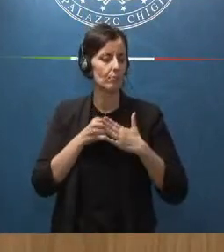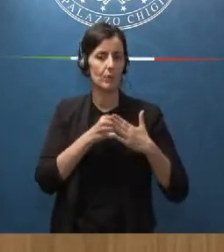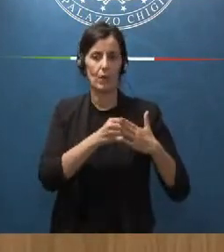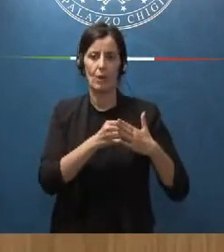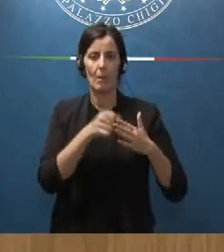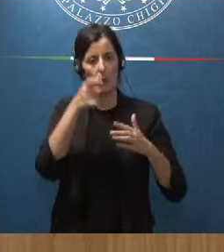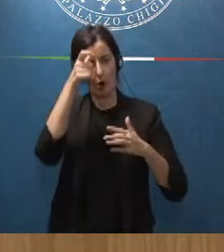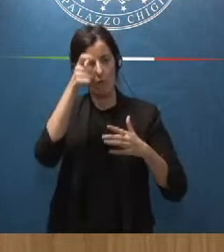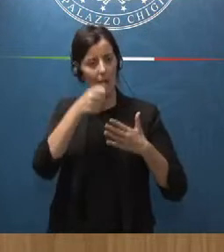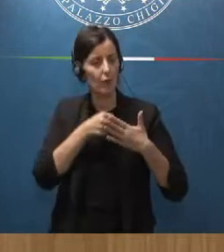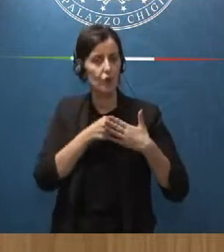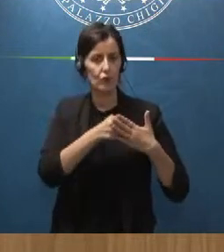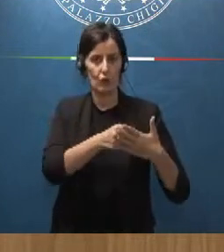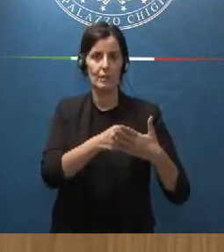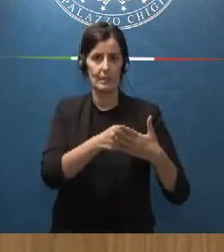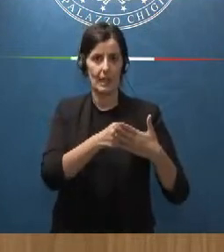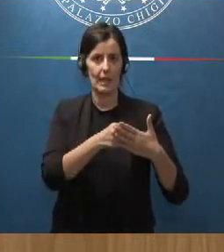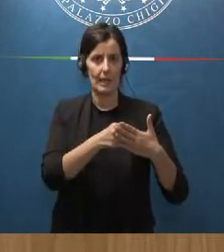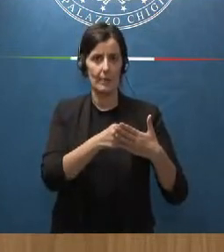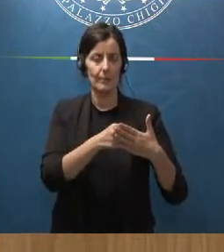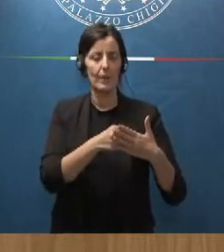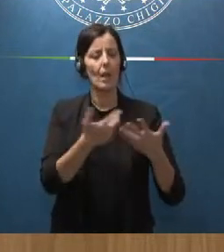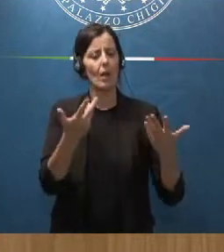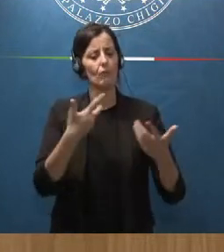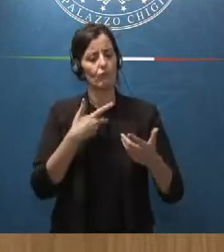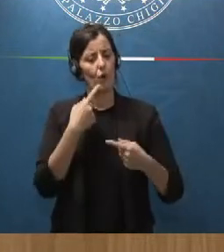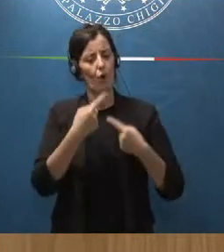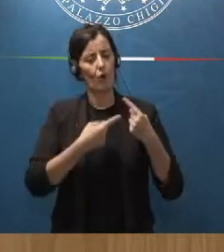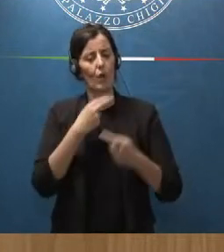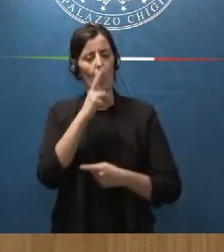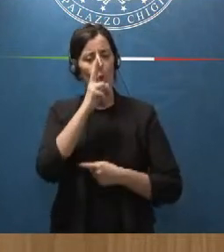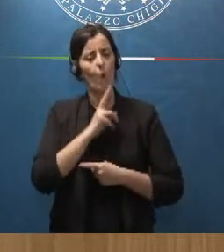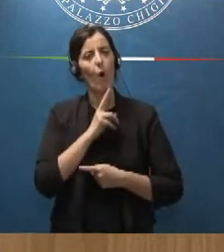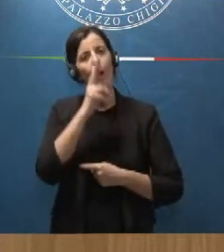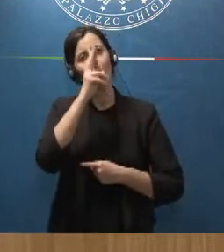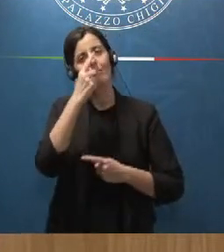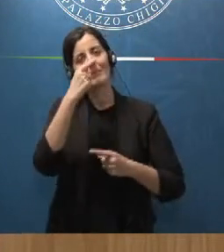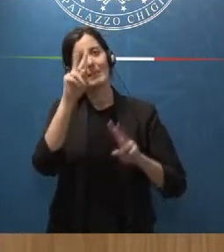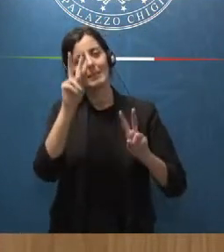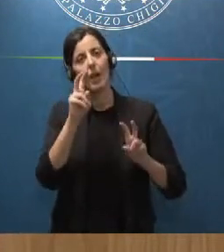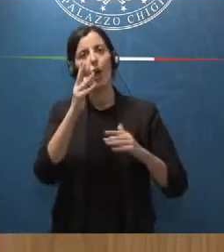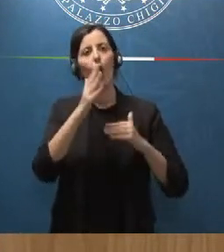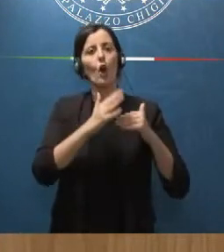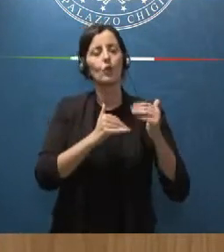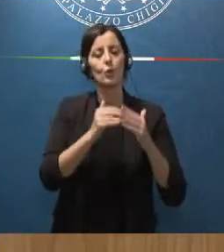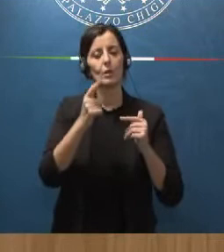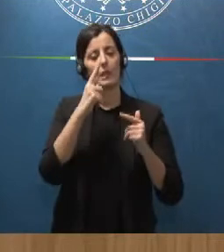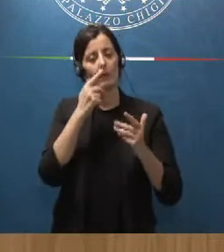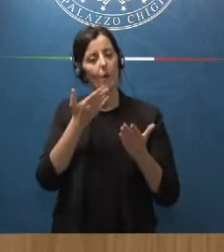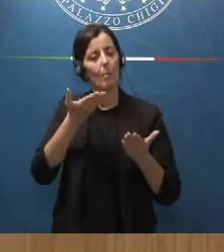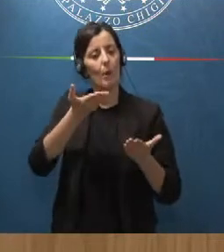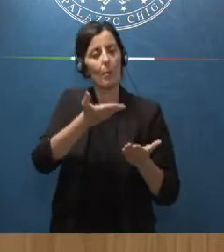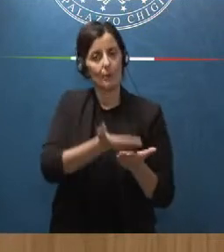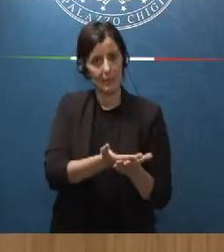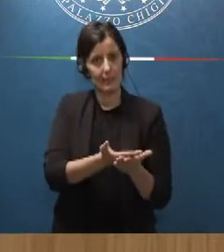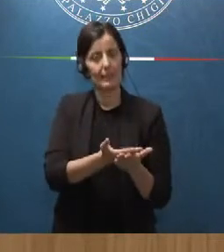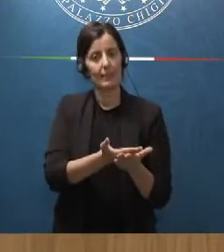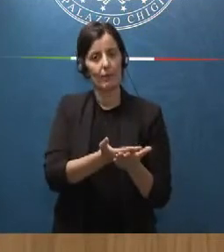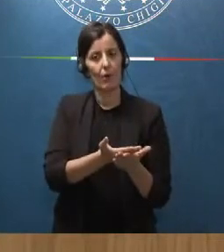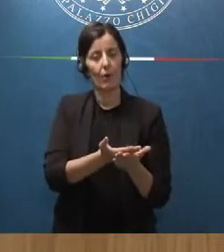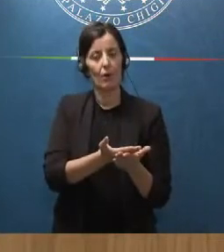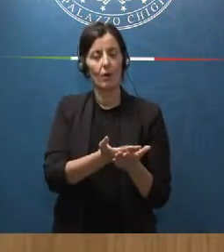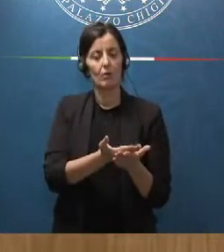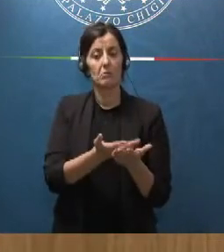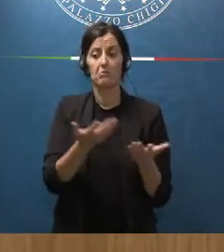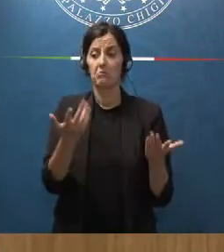questo governo svolgendo un ruolo costruttivo propositivo siamo